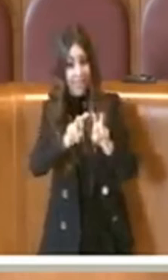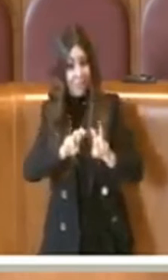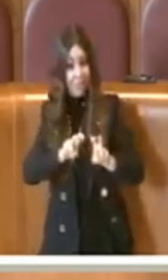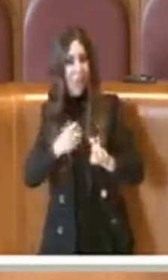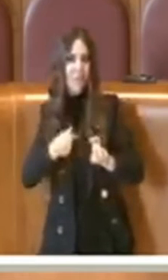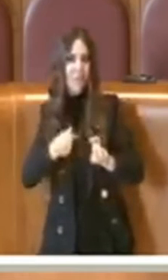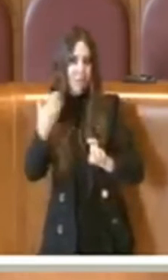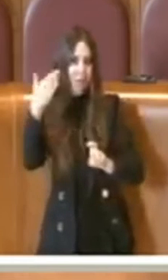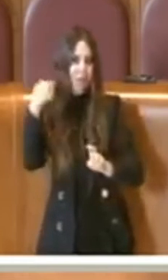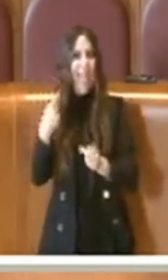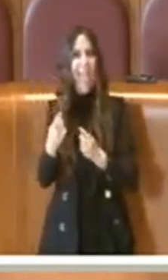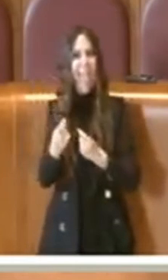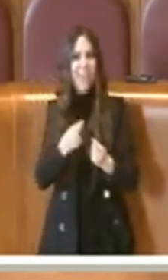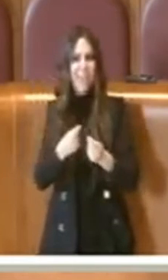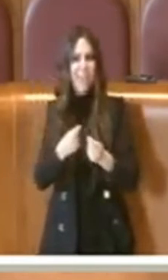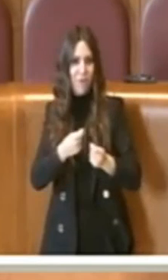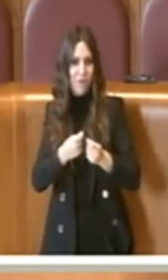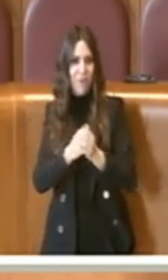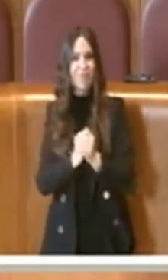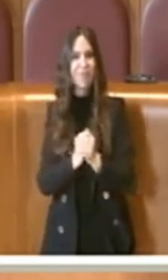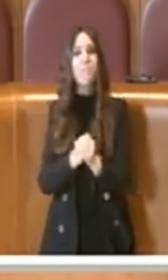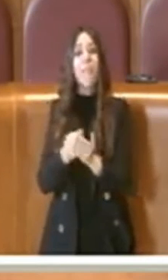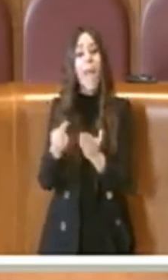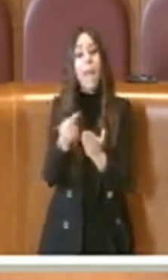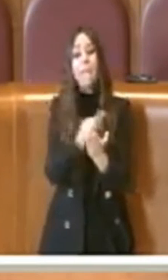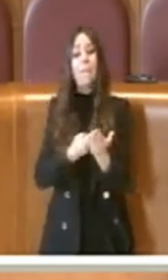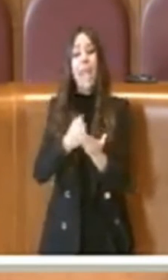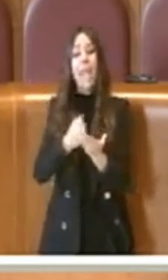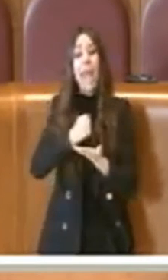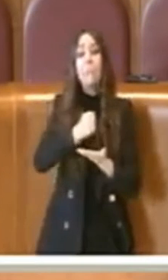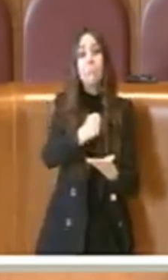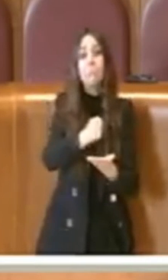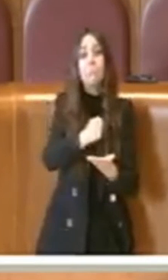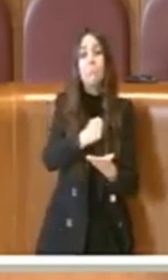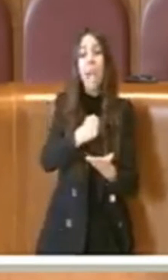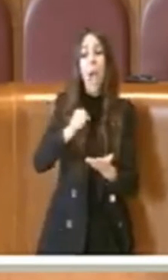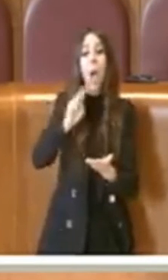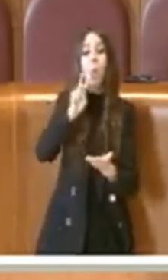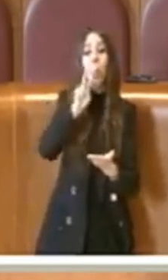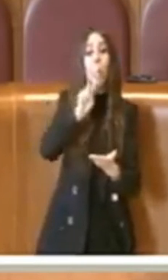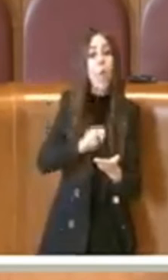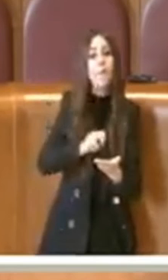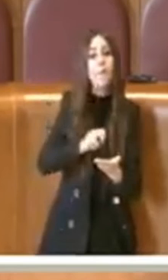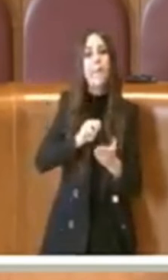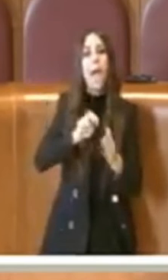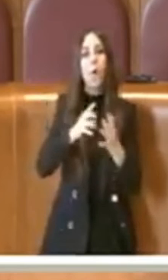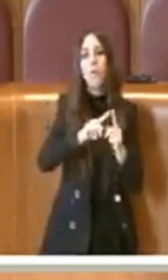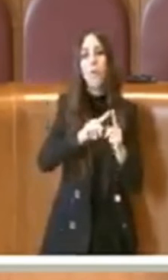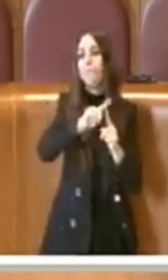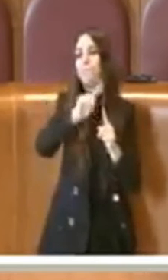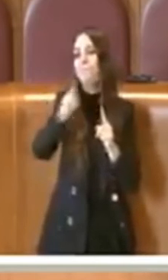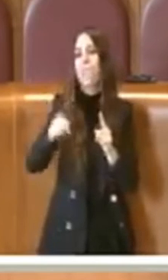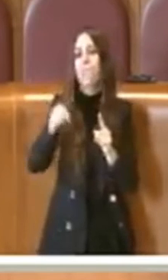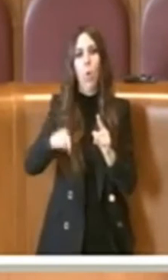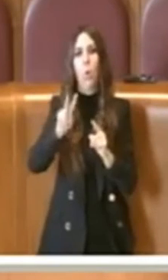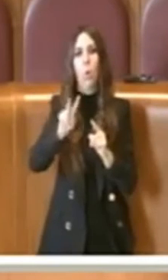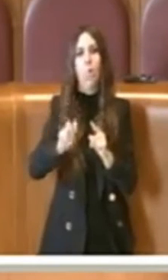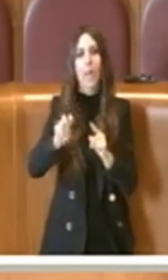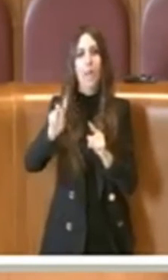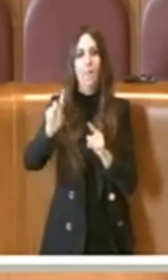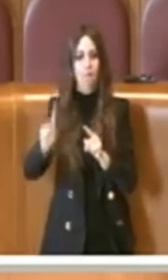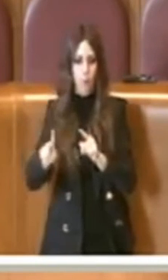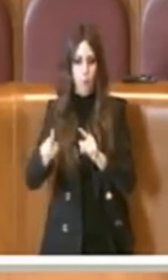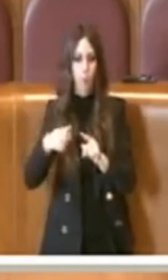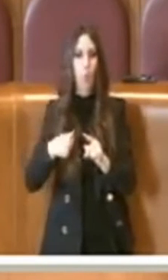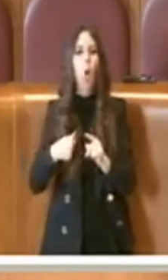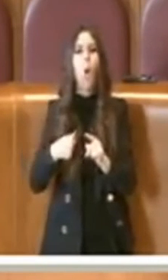economia. Sono andato a prendere i piani degli investimenti approvati dal 2009 ad oggi, quindi i cinque piani